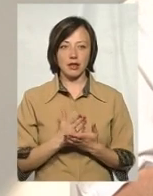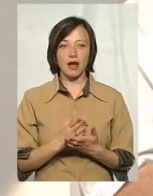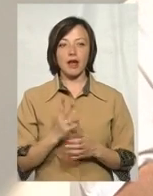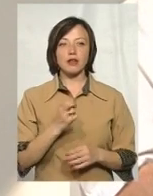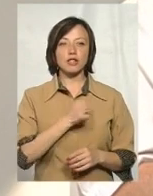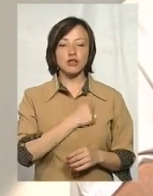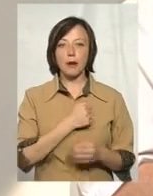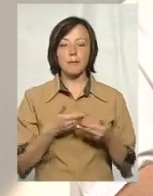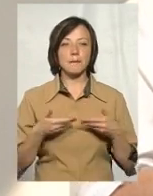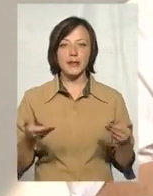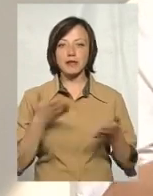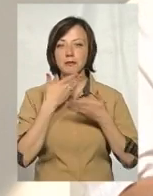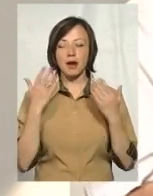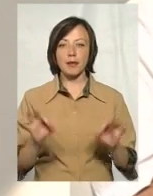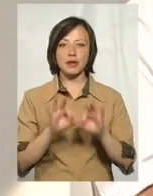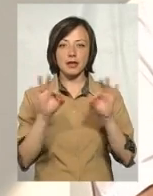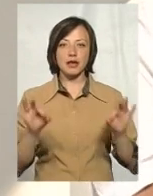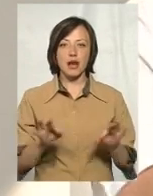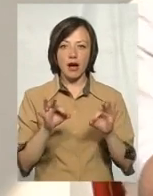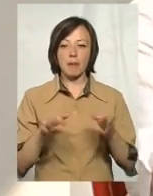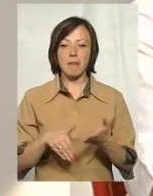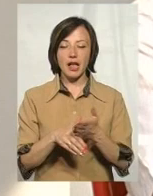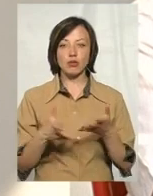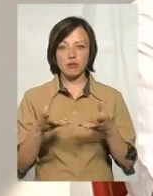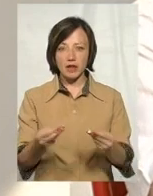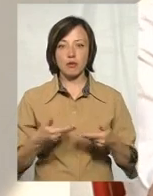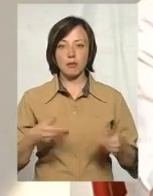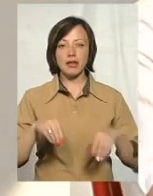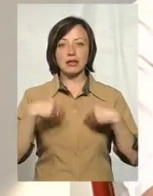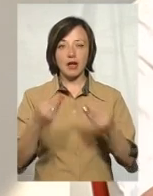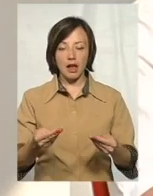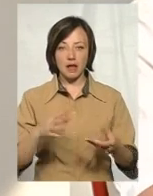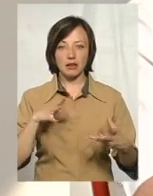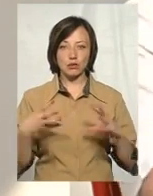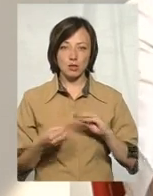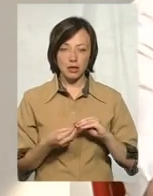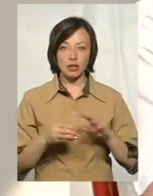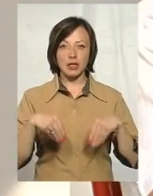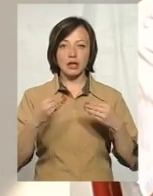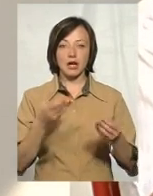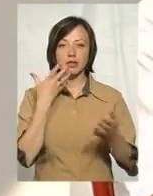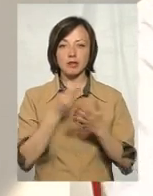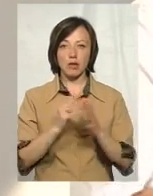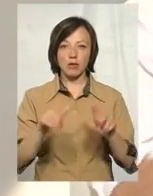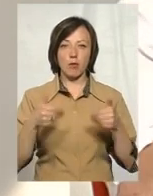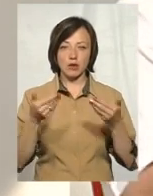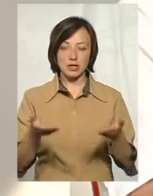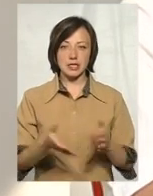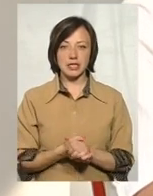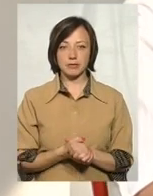жаль, розумієте, я ж кажу, ми не маємо ніяких речагів впливу. Ми дали, надали результати, надали свої пропозиції.